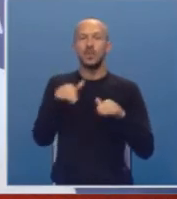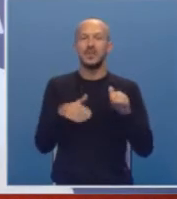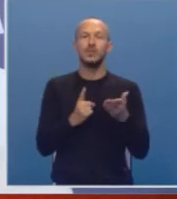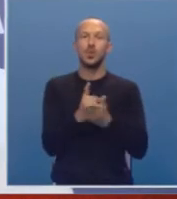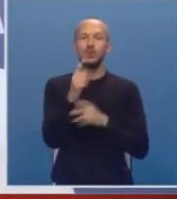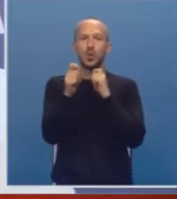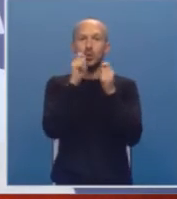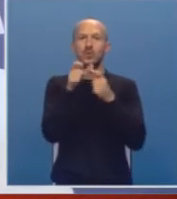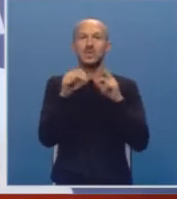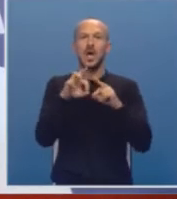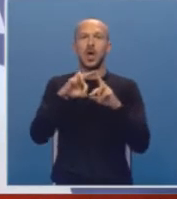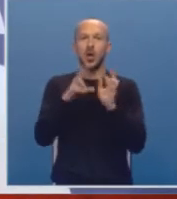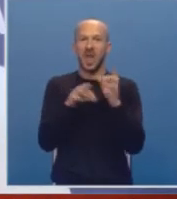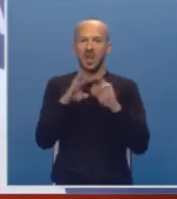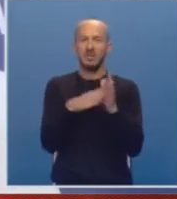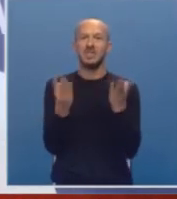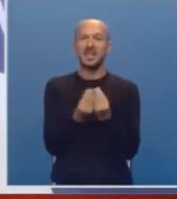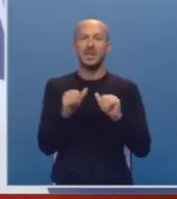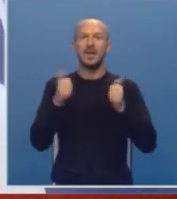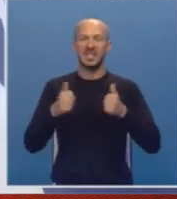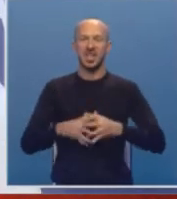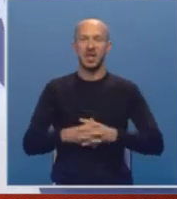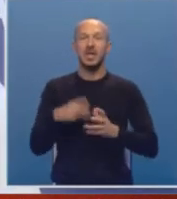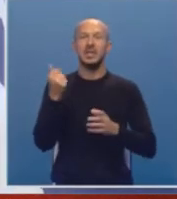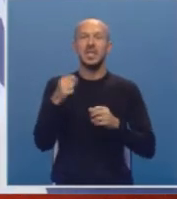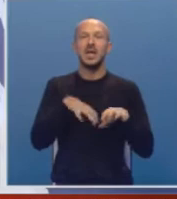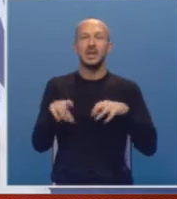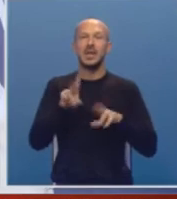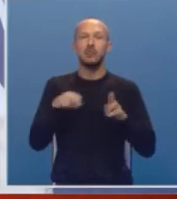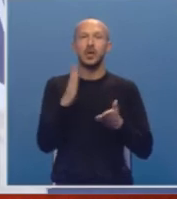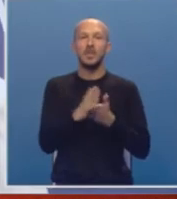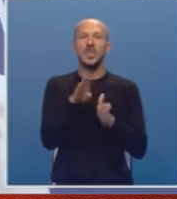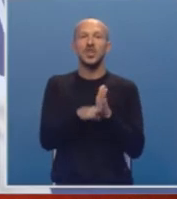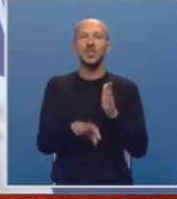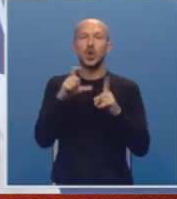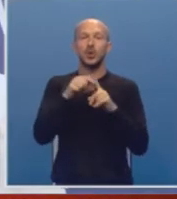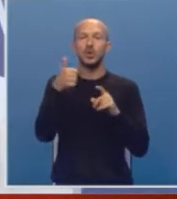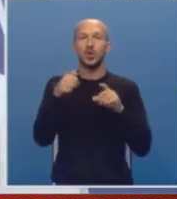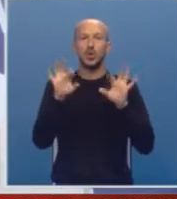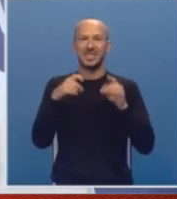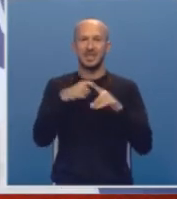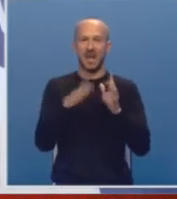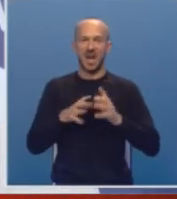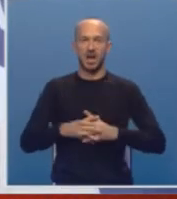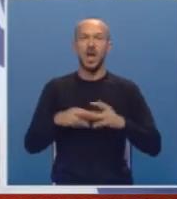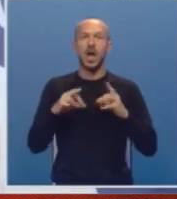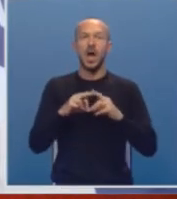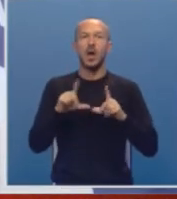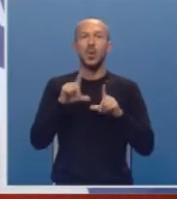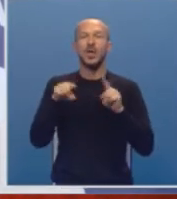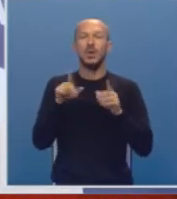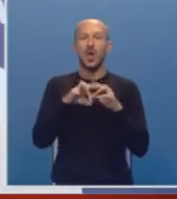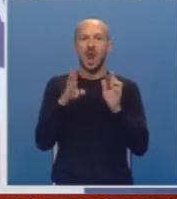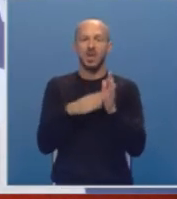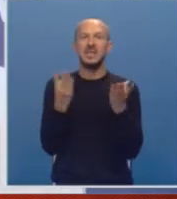uspjelo u dogovoru sa lokalnim zajednicama jeste da cijena rada ne može biti niža od 110, a dakle u nekim